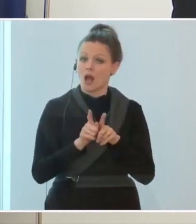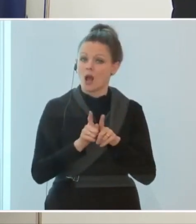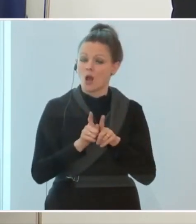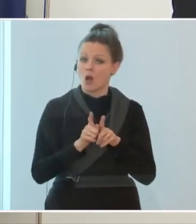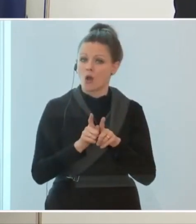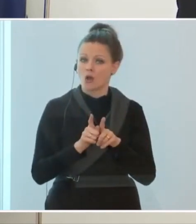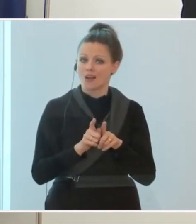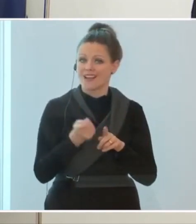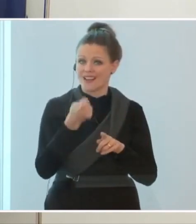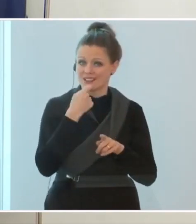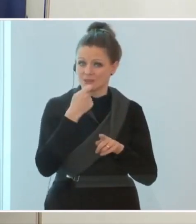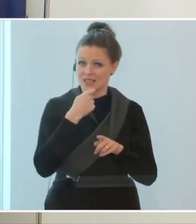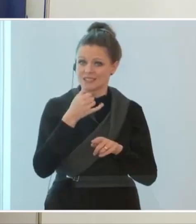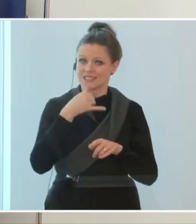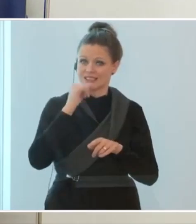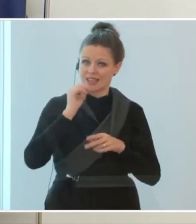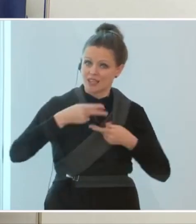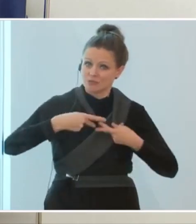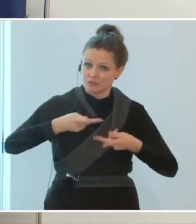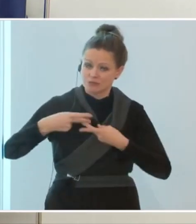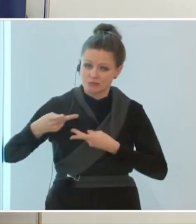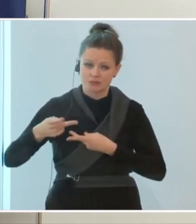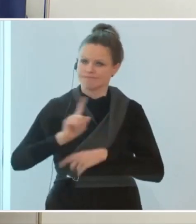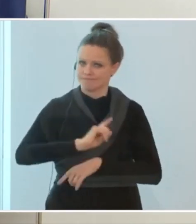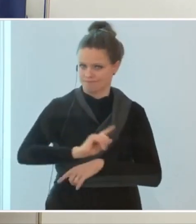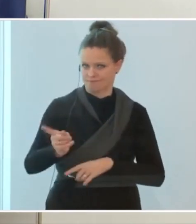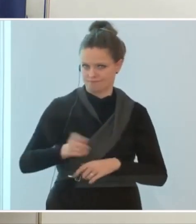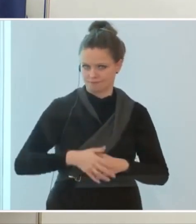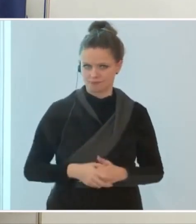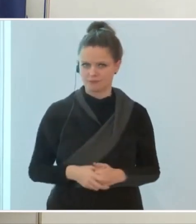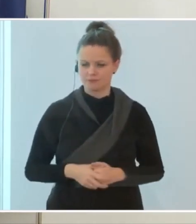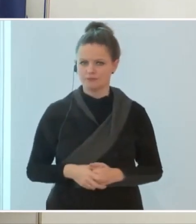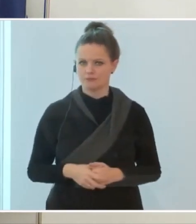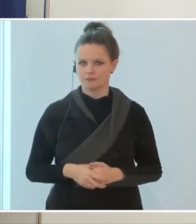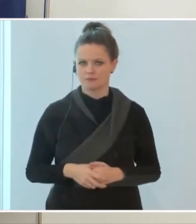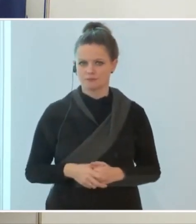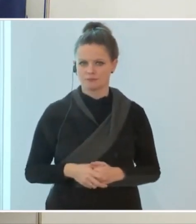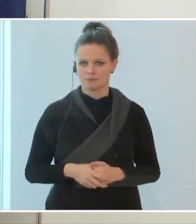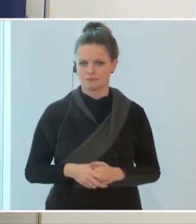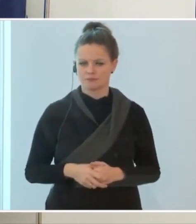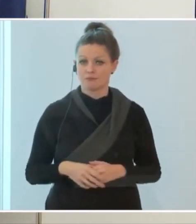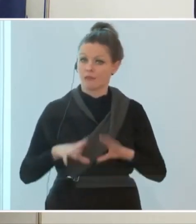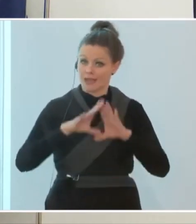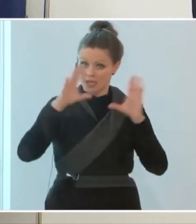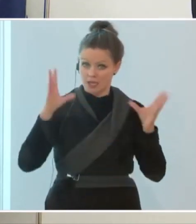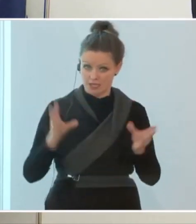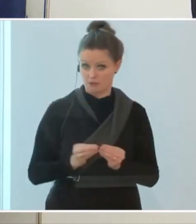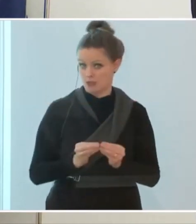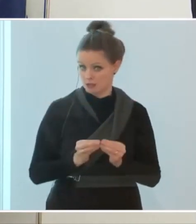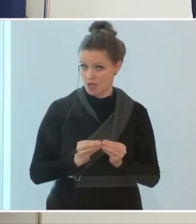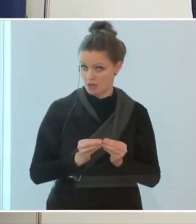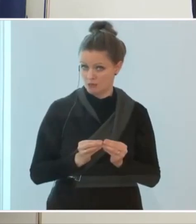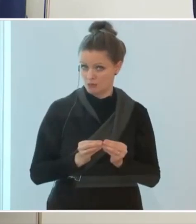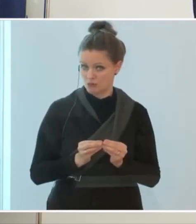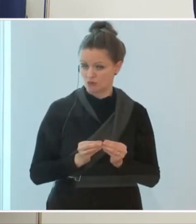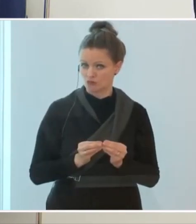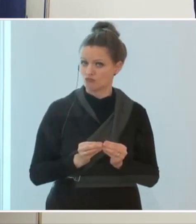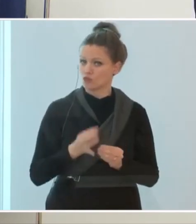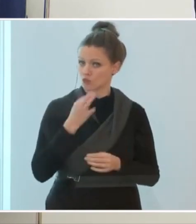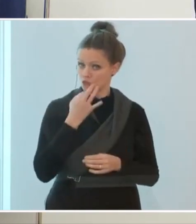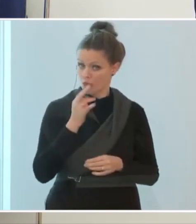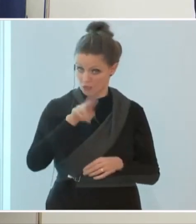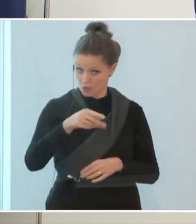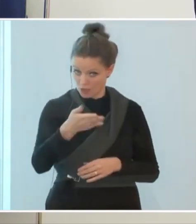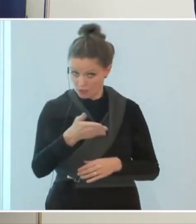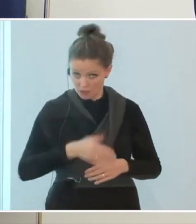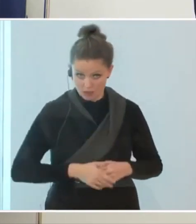Speisen und Getränke zum Beispiel dort zu verabreichen. In Summe, und da möchte ich Ihnen vollkommen recht geben,